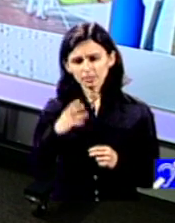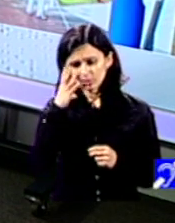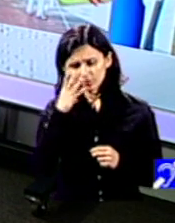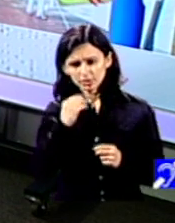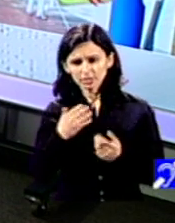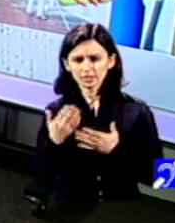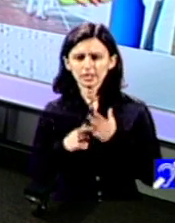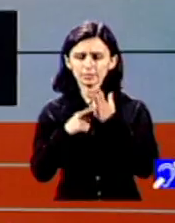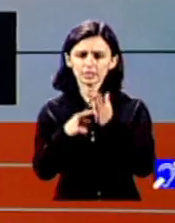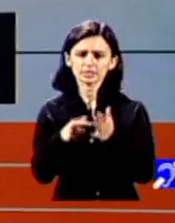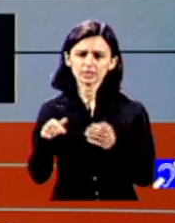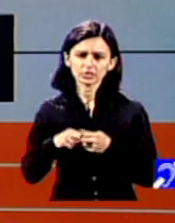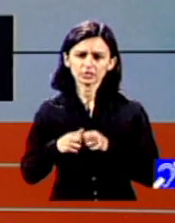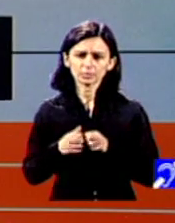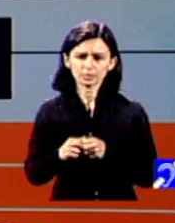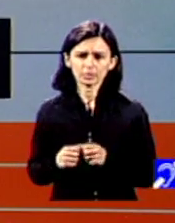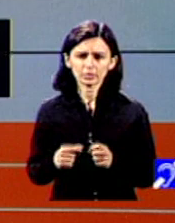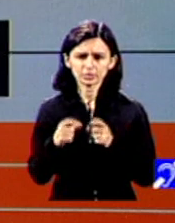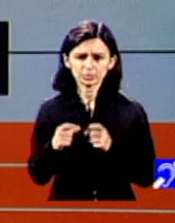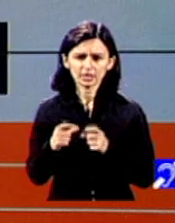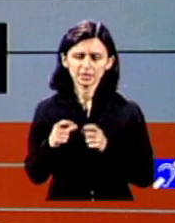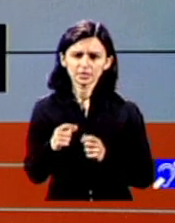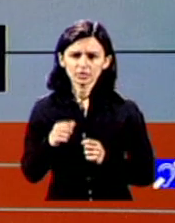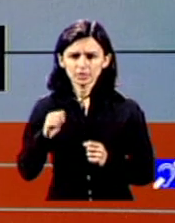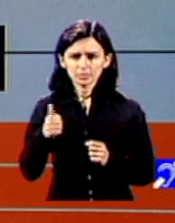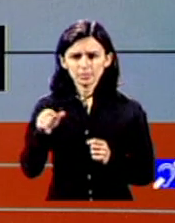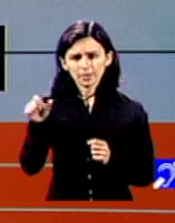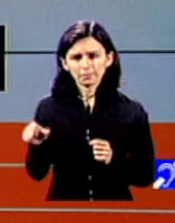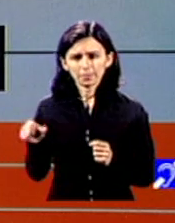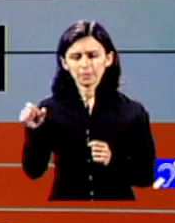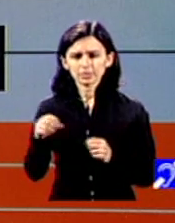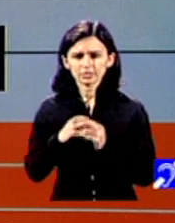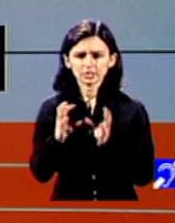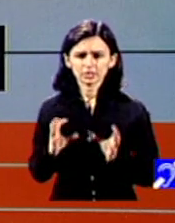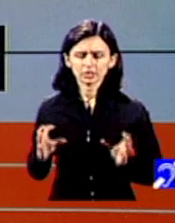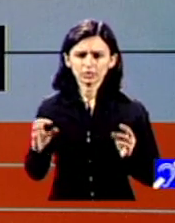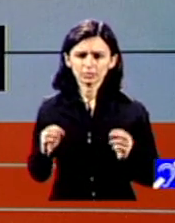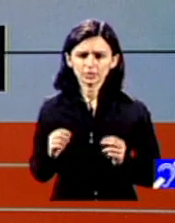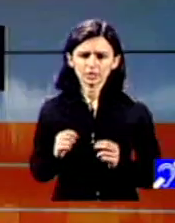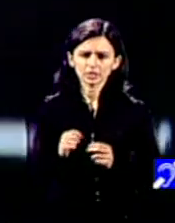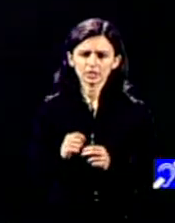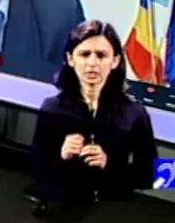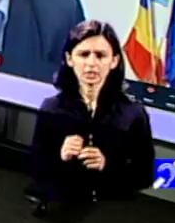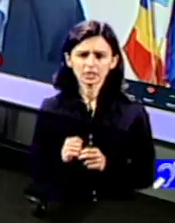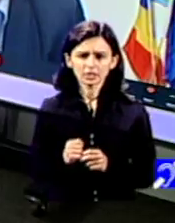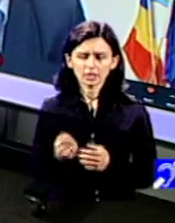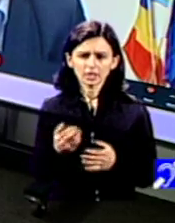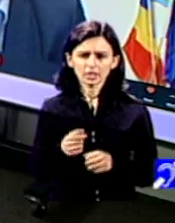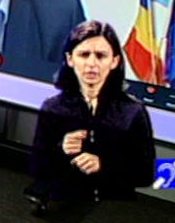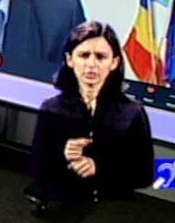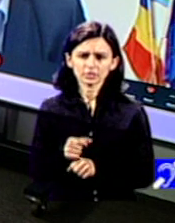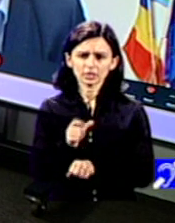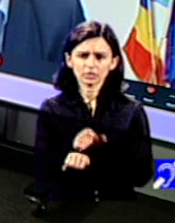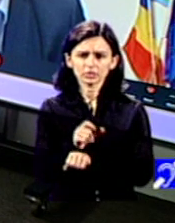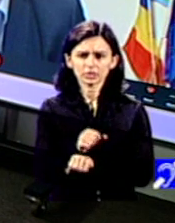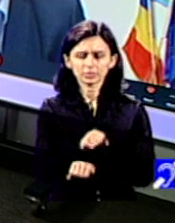probleme înlănțuite e vorba despre situația primei persoane din România condamnată pentru zădărnicirea combaterii bolilor mă refer